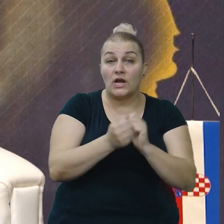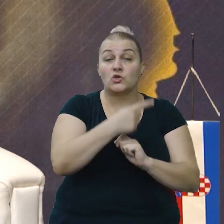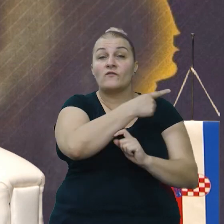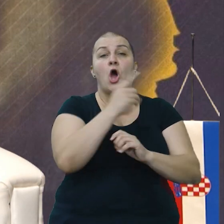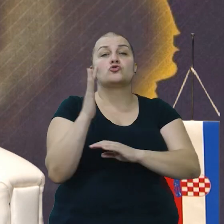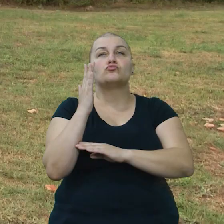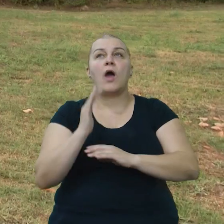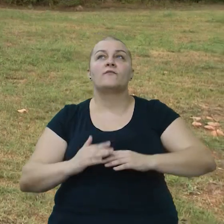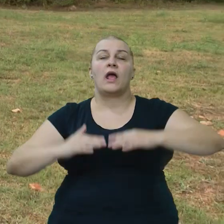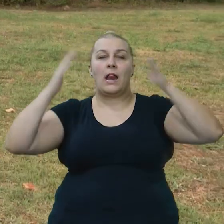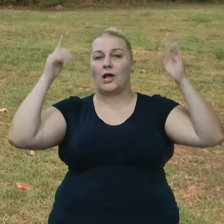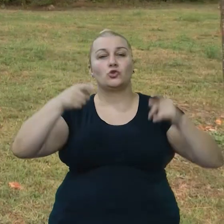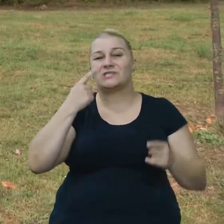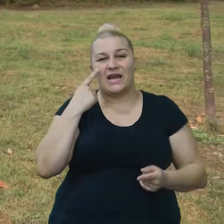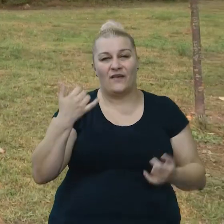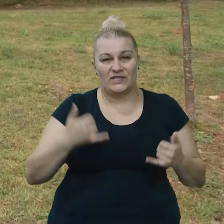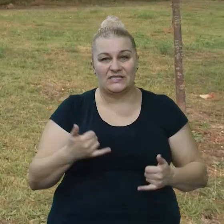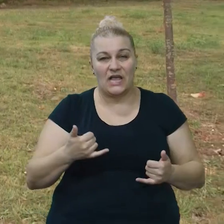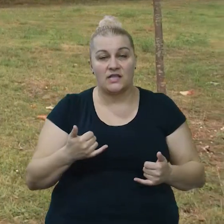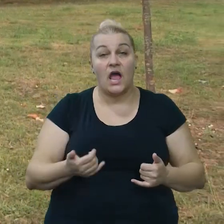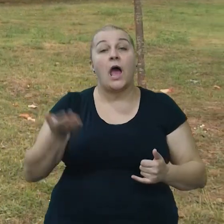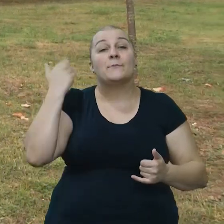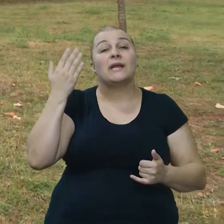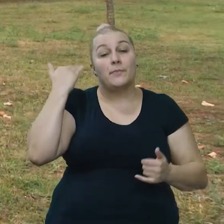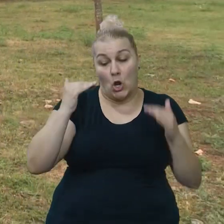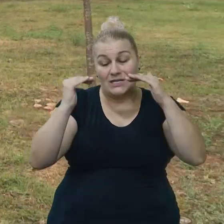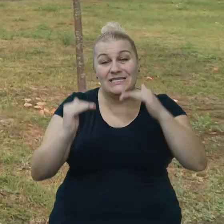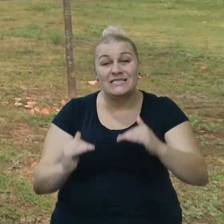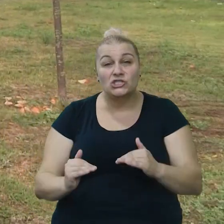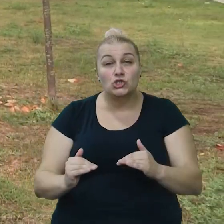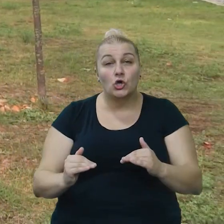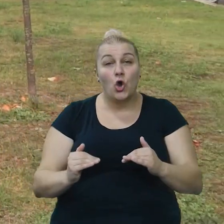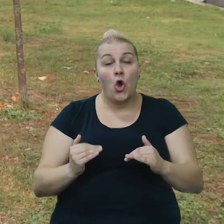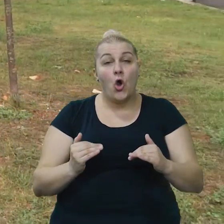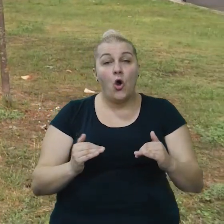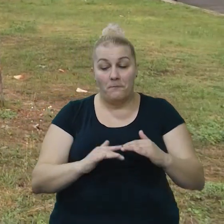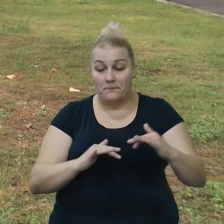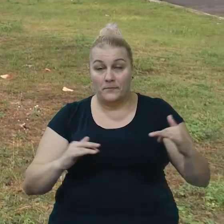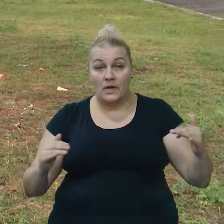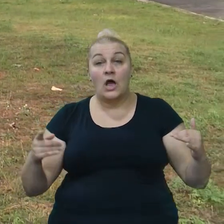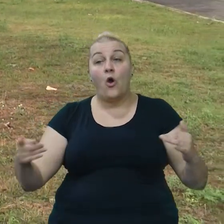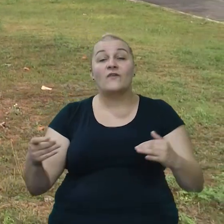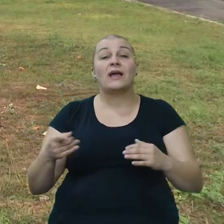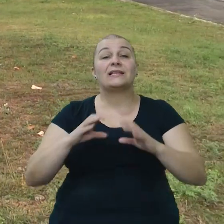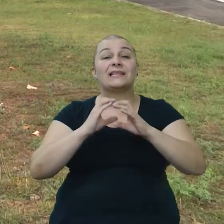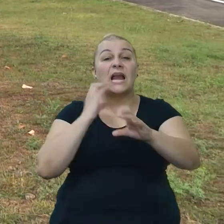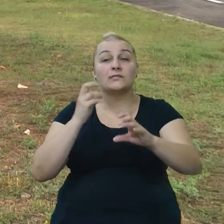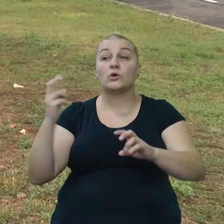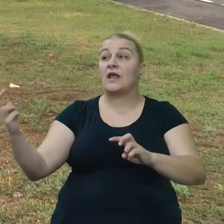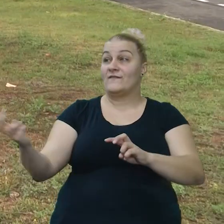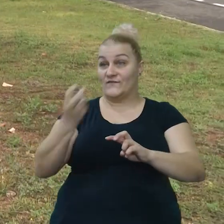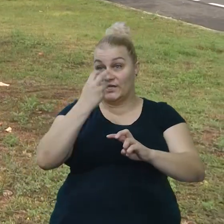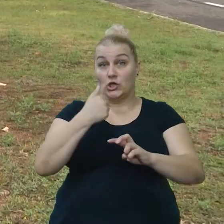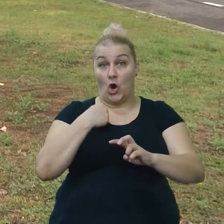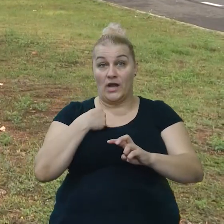je izresla, da nas se to ne vidi. Tada je bilo nisko raslinje i transporter je nas vidio i